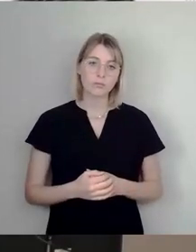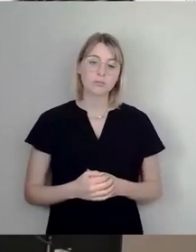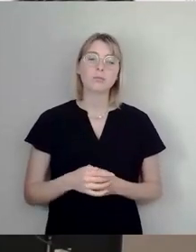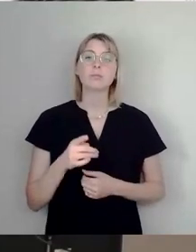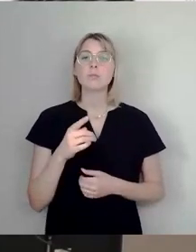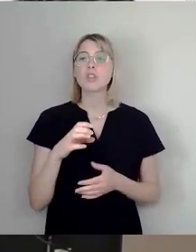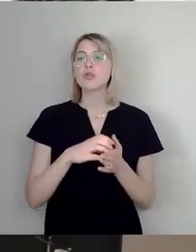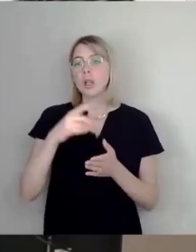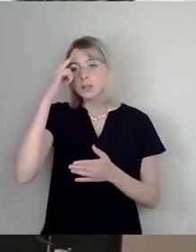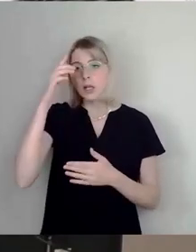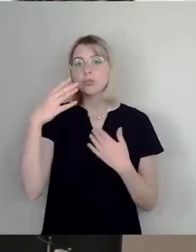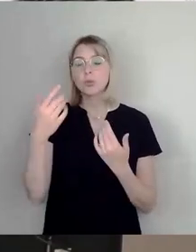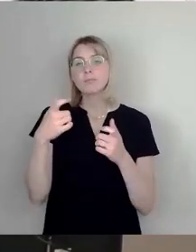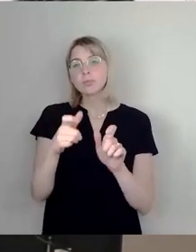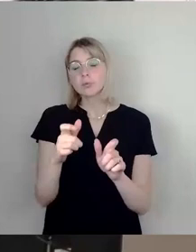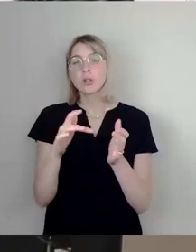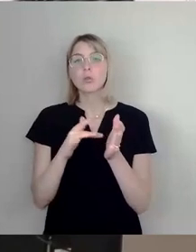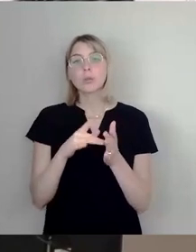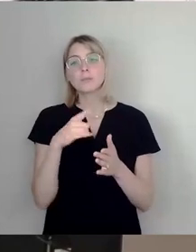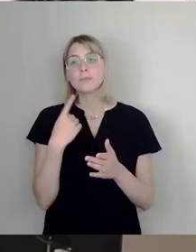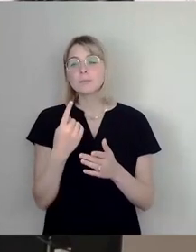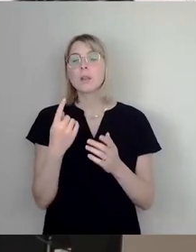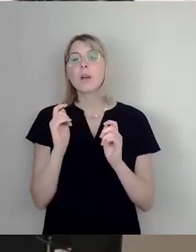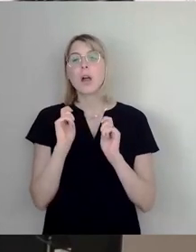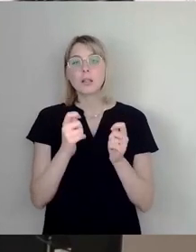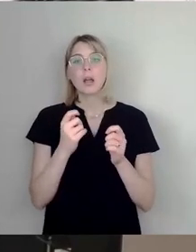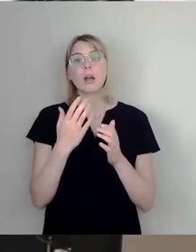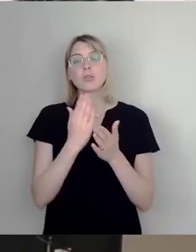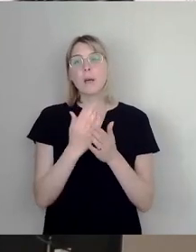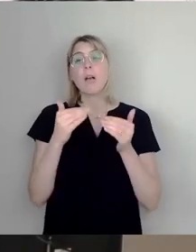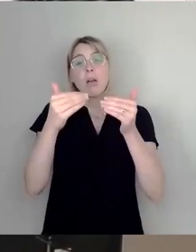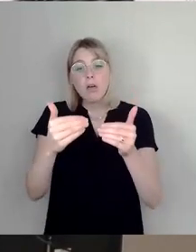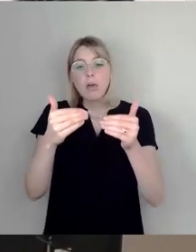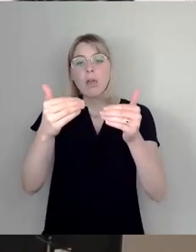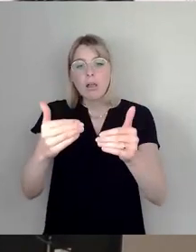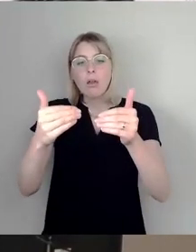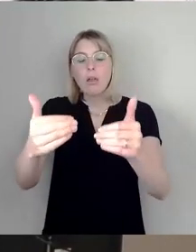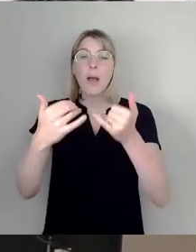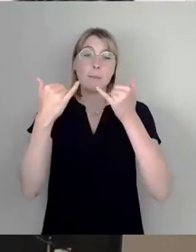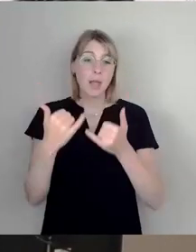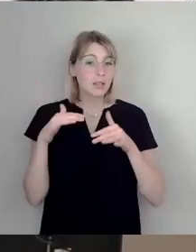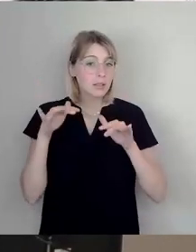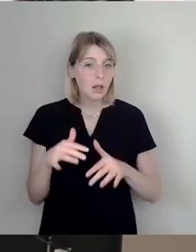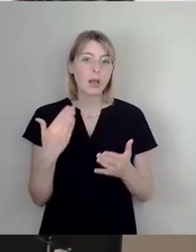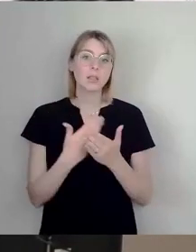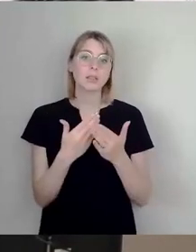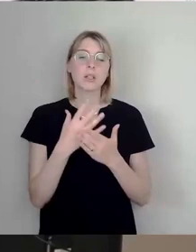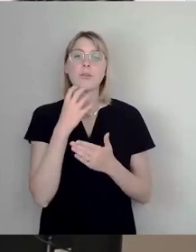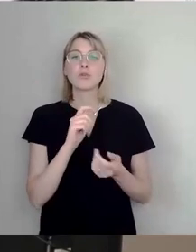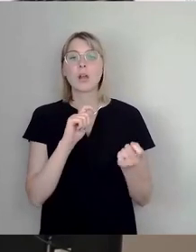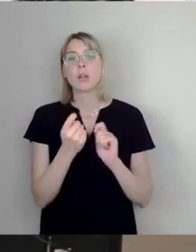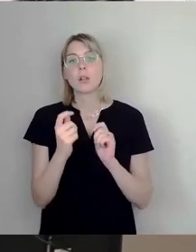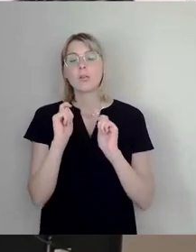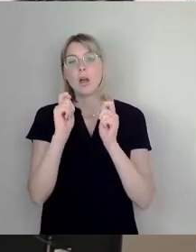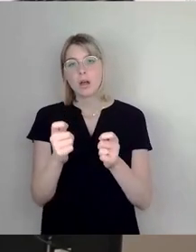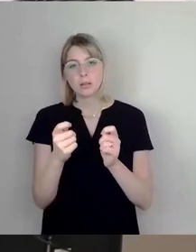verhindert, indem unser Antrag immer wieder dahin geschleppt wurde. Jetzt sind wir endlich hier. Deswegen ein Änderungsantrag, dass die Stadt